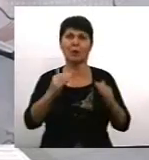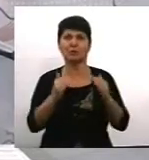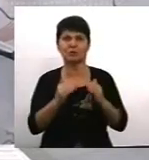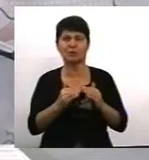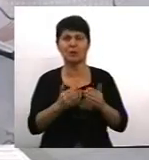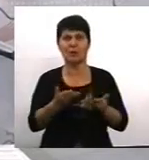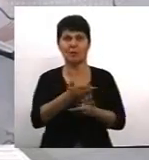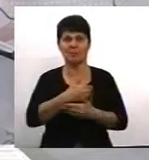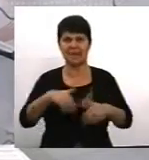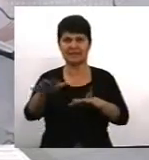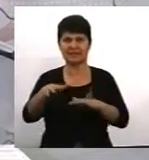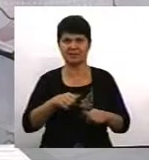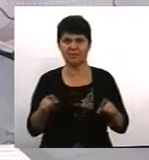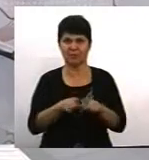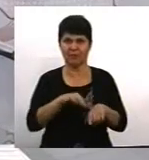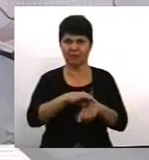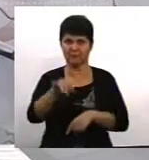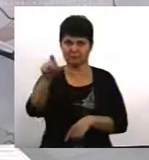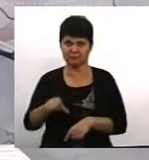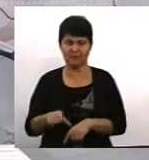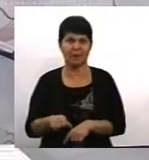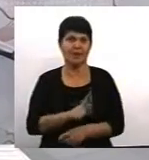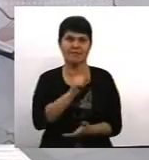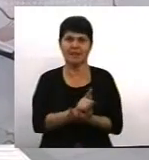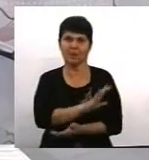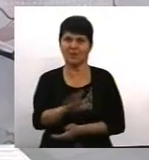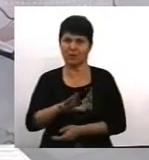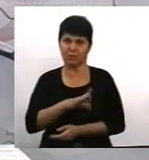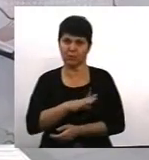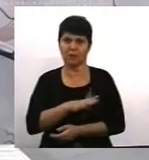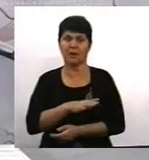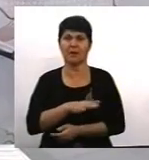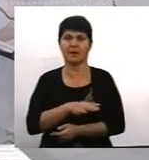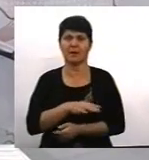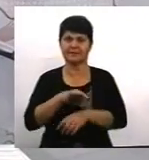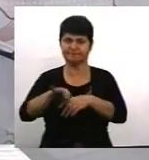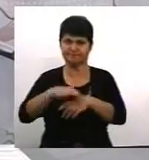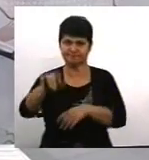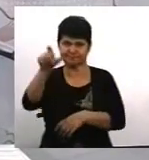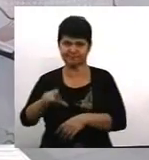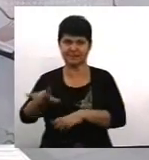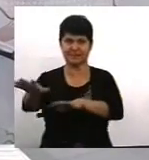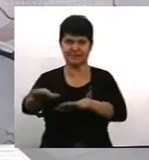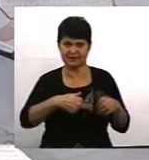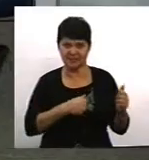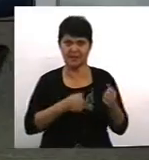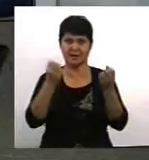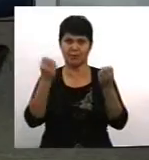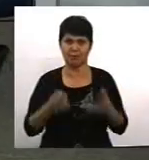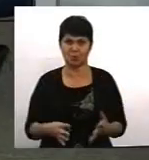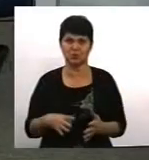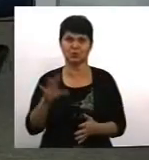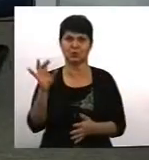кривдника. Немає такого бути. Кривдник має бути відділений, забраний просто-напросто, як то кажуть,